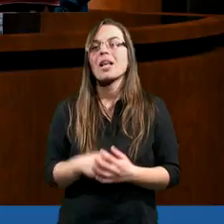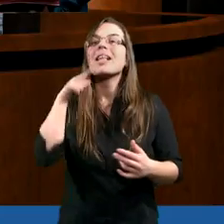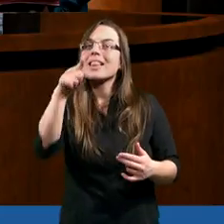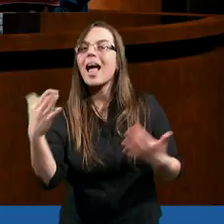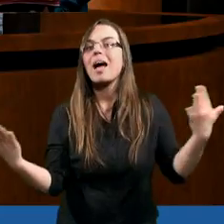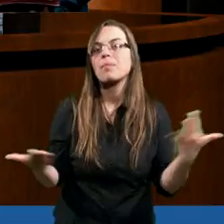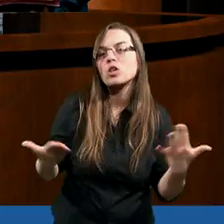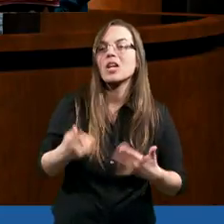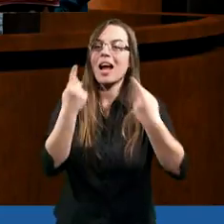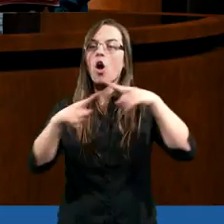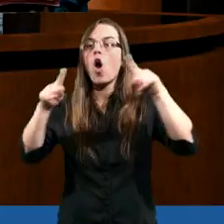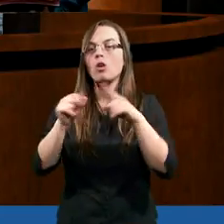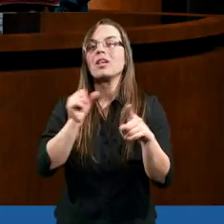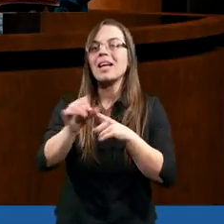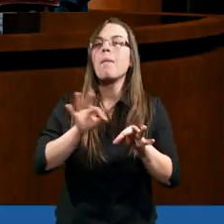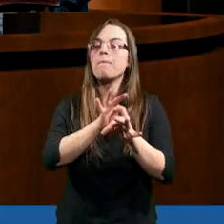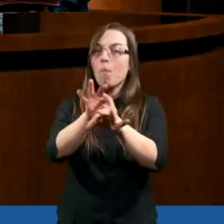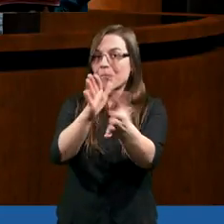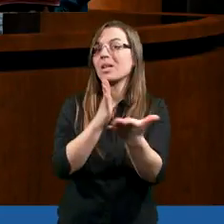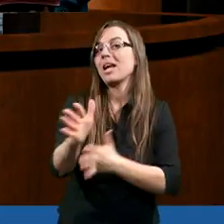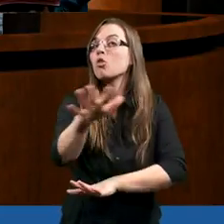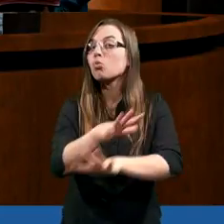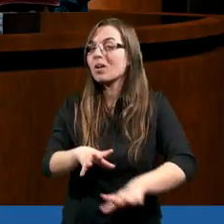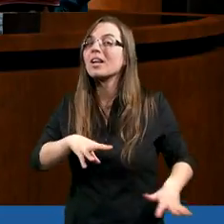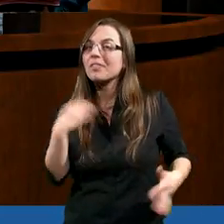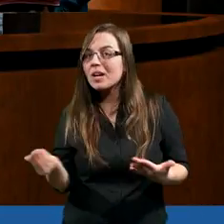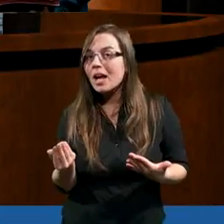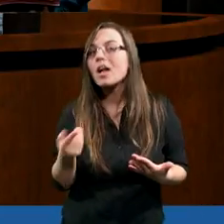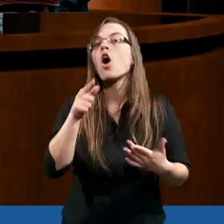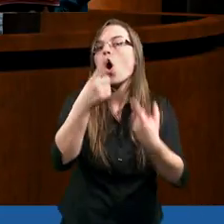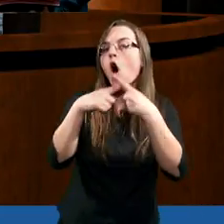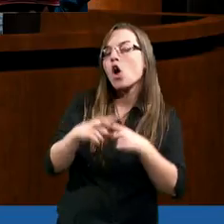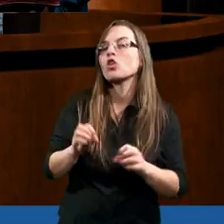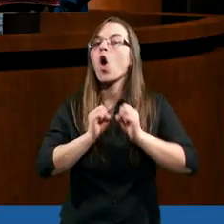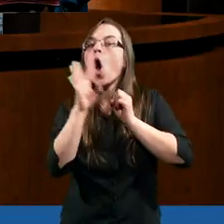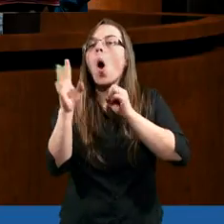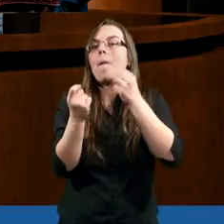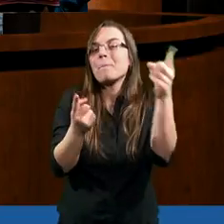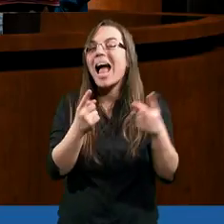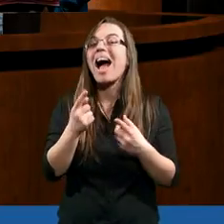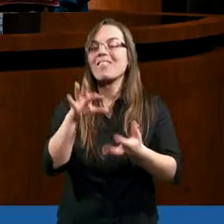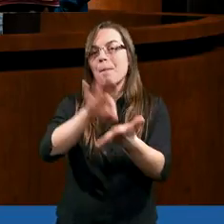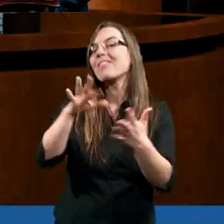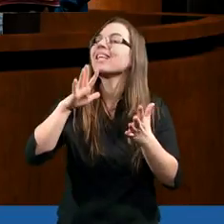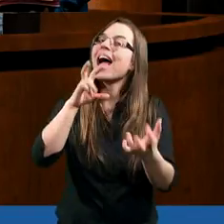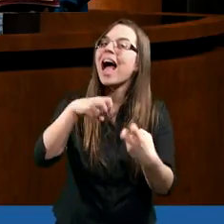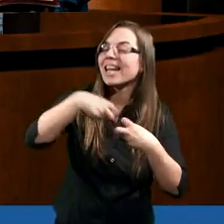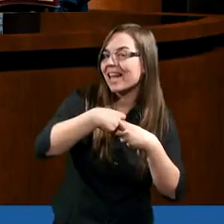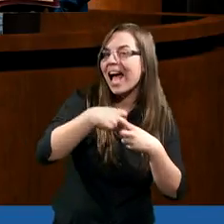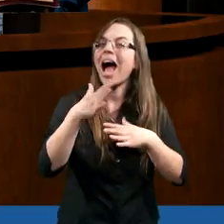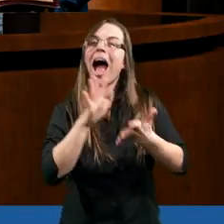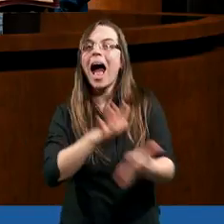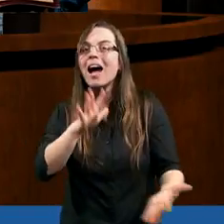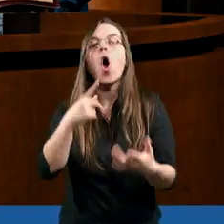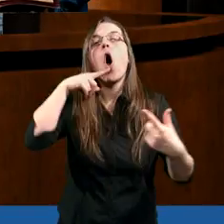Tam, gdzie Kościół jest prowadzony przez Ducha Świętego, to Kościół objawia pewne cechy charakterologiczne,